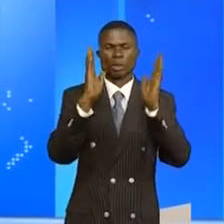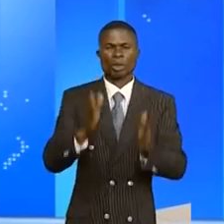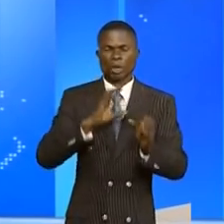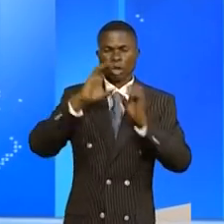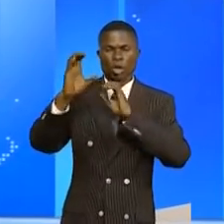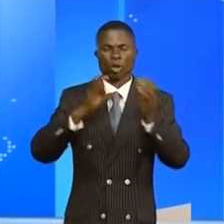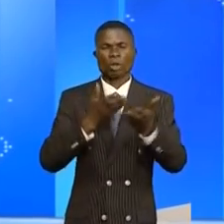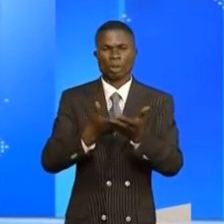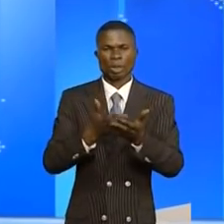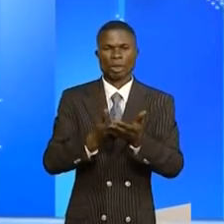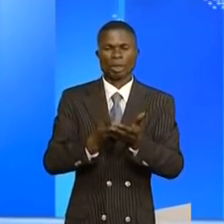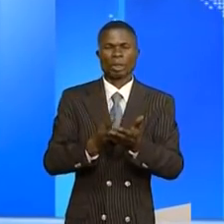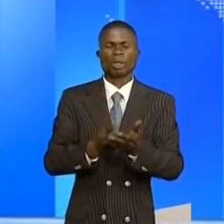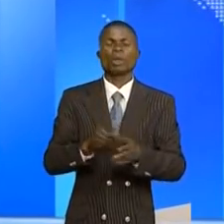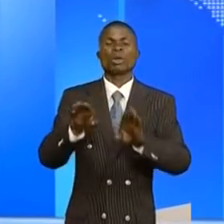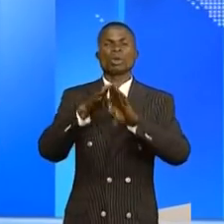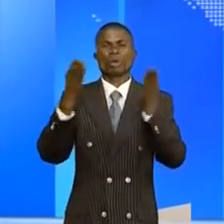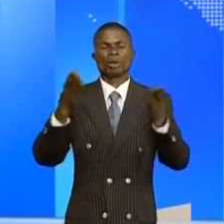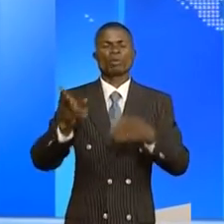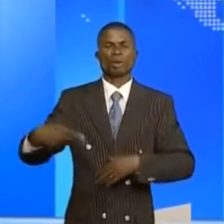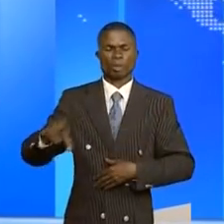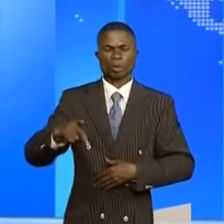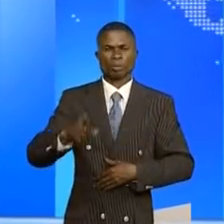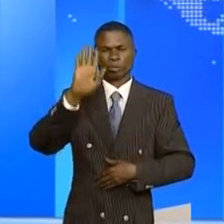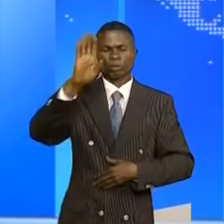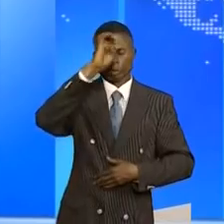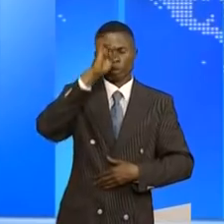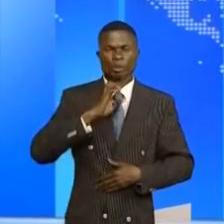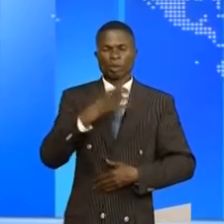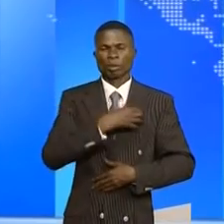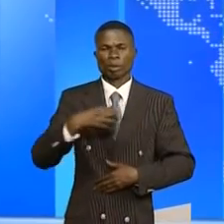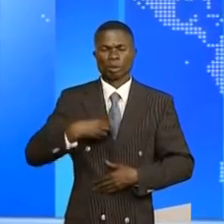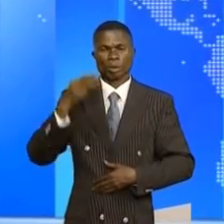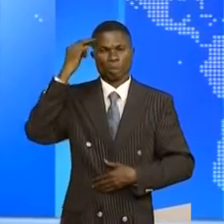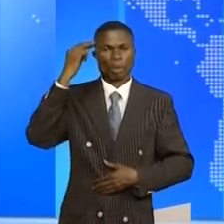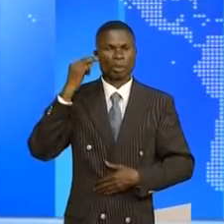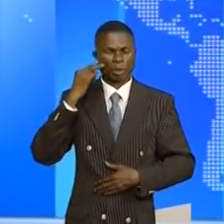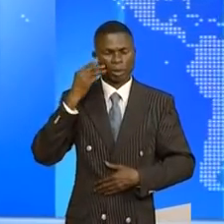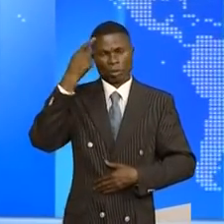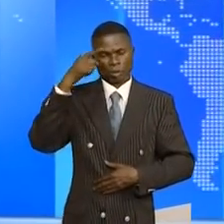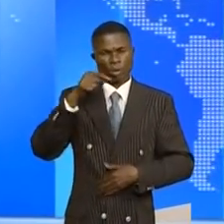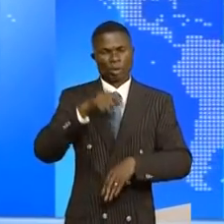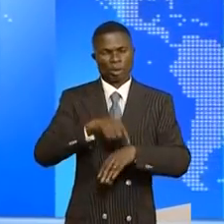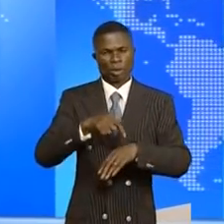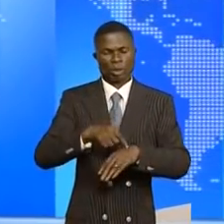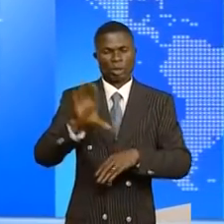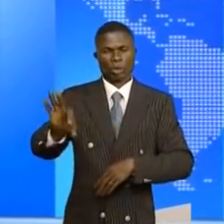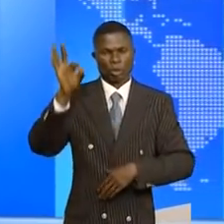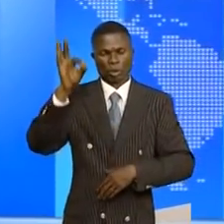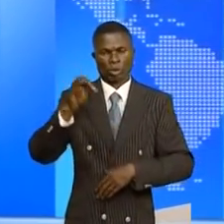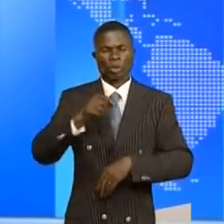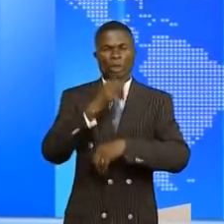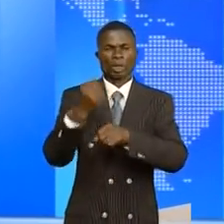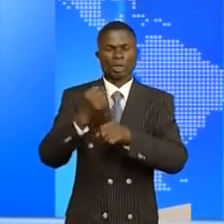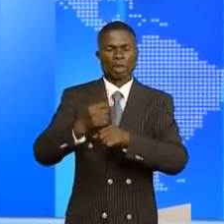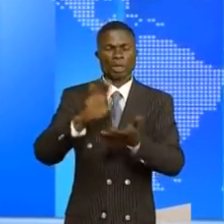de communication et des enclavements. Excellence, Mme et M. les ministres, à l'occasion de vos nominations au poste des